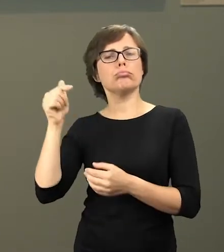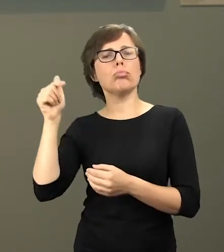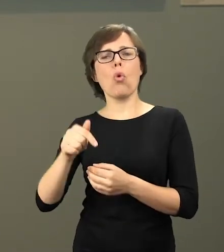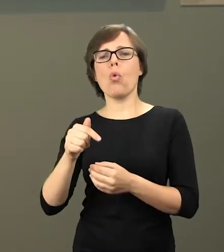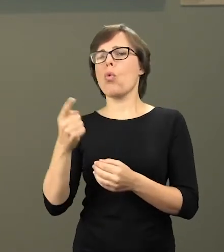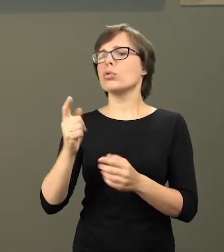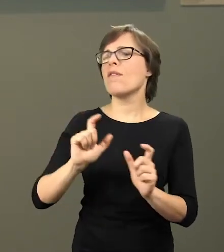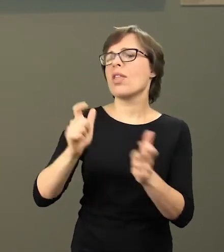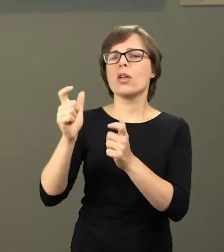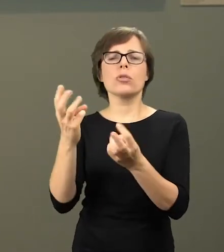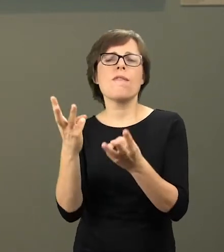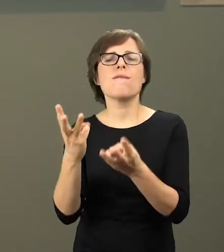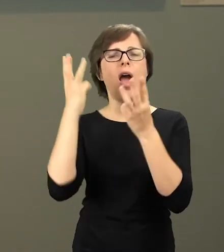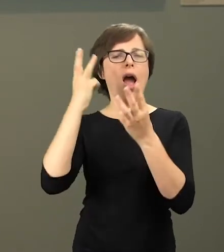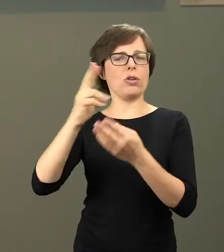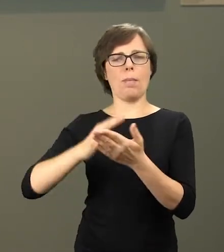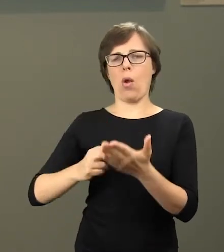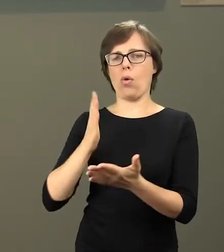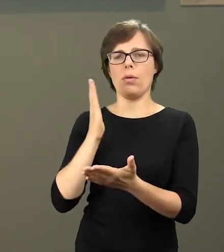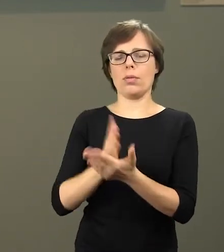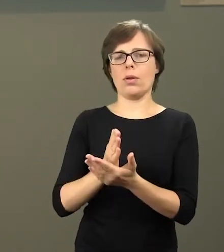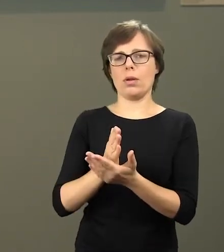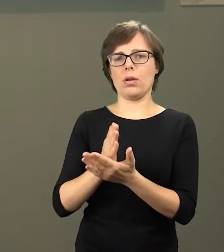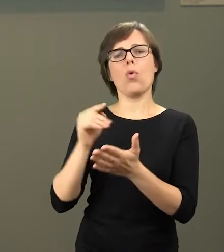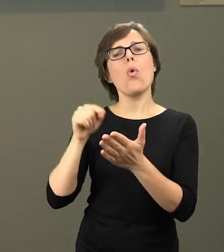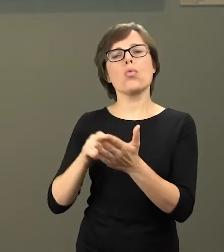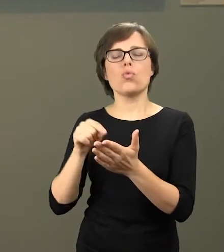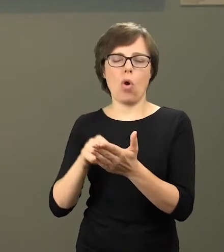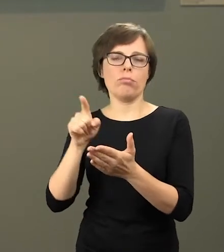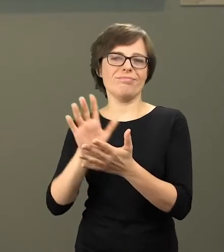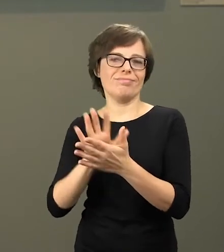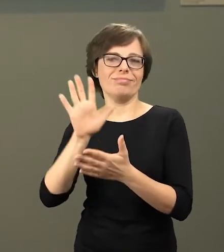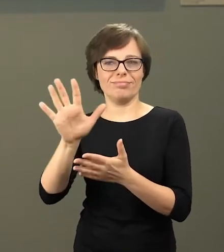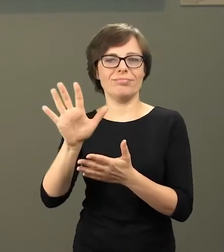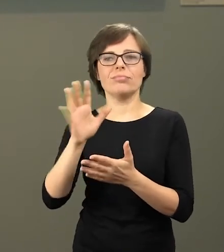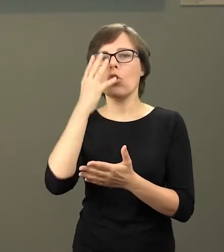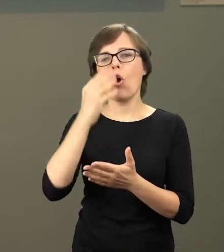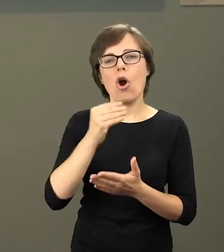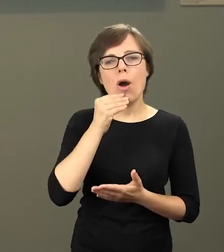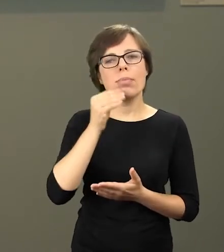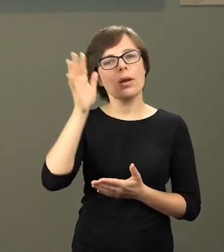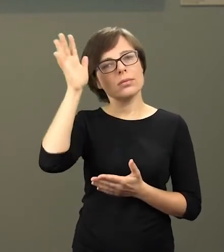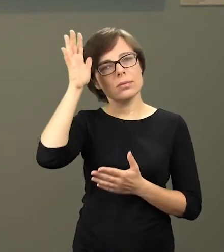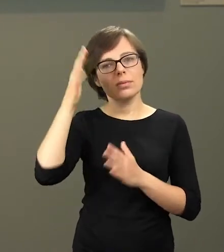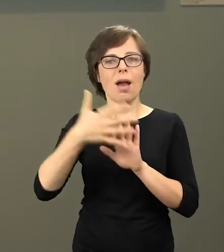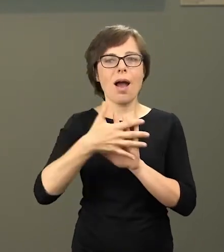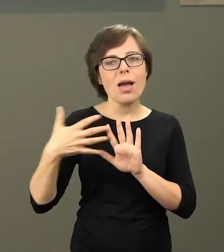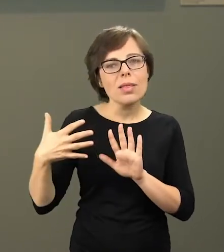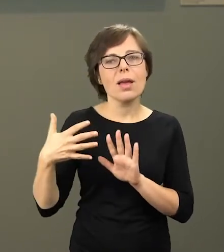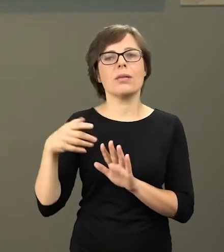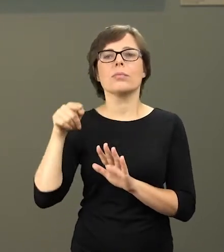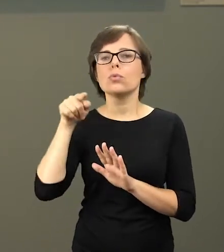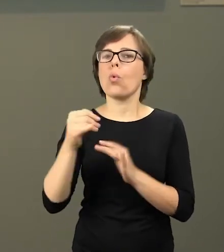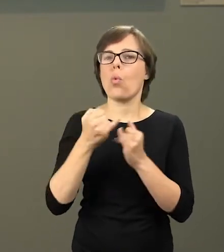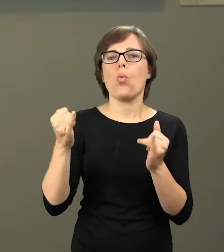momentem, który najczęściej ukazywały akademickie obrazy przedstawiające